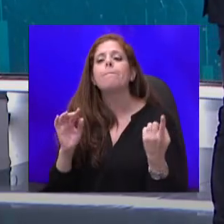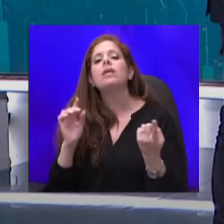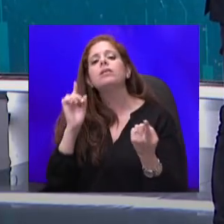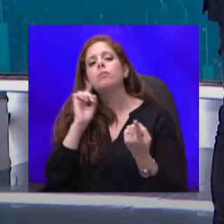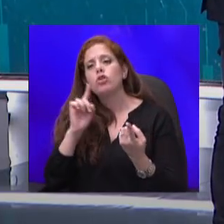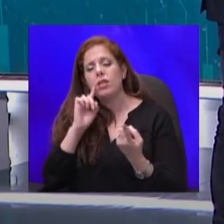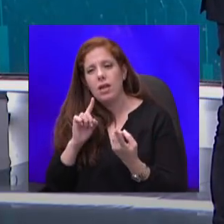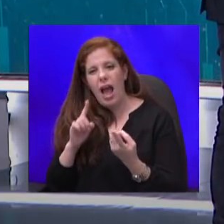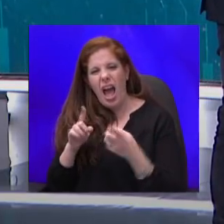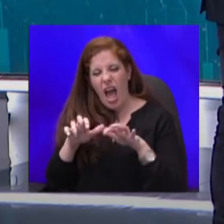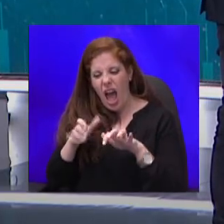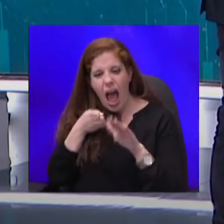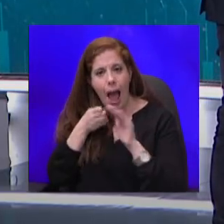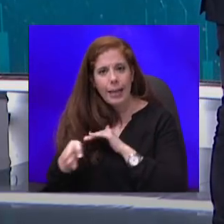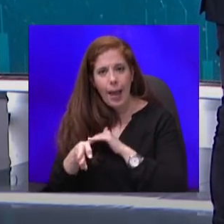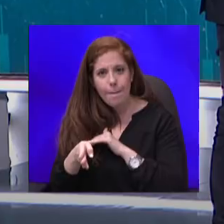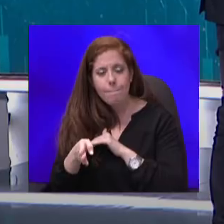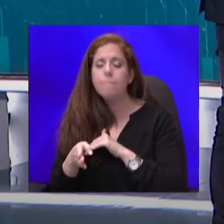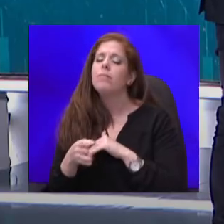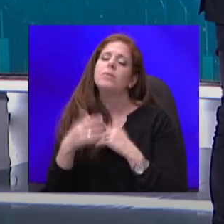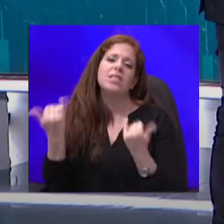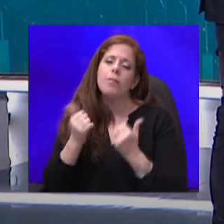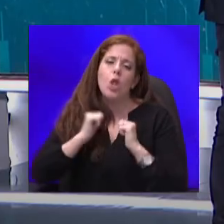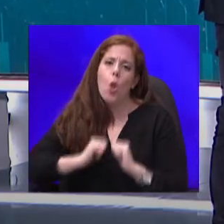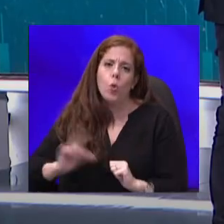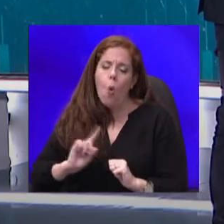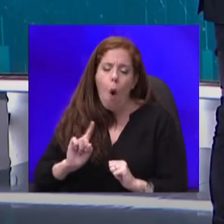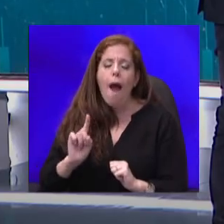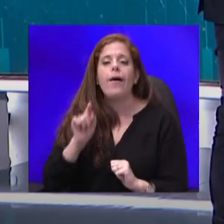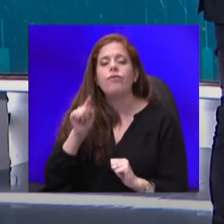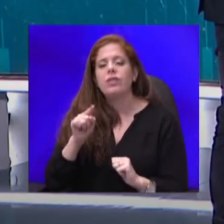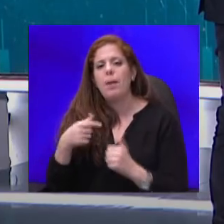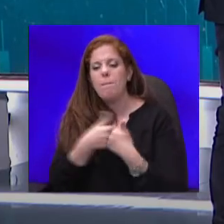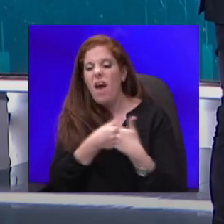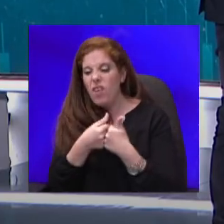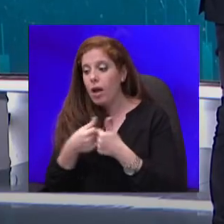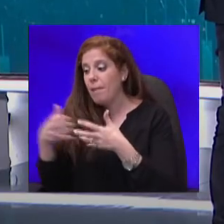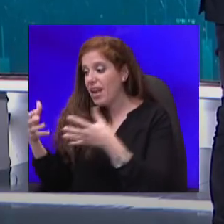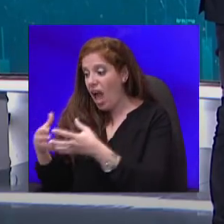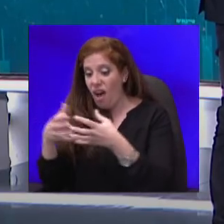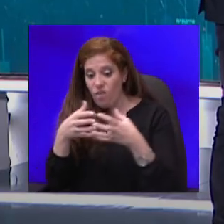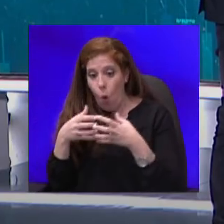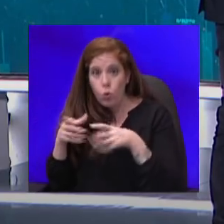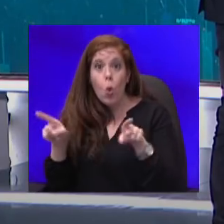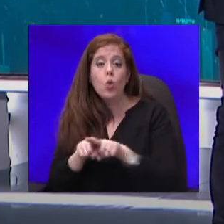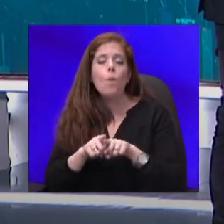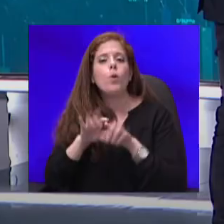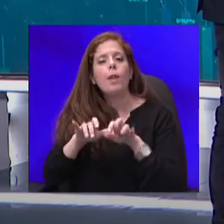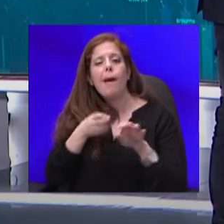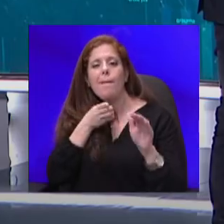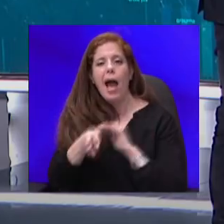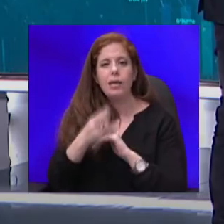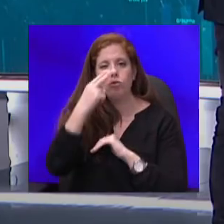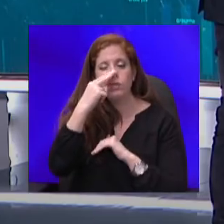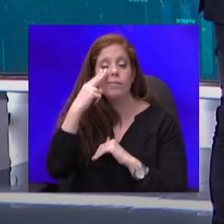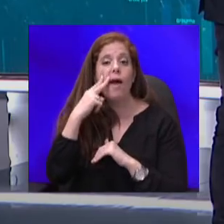הוא תמיד אירוע לא נוח, וזה מאבק מתמיד בין החברות לבין אותם האקרים שמנסים להאביך, ולפעמים גם לעשות פעולות